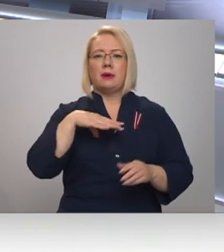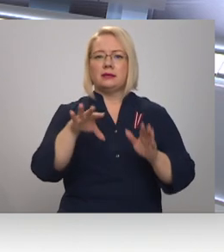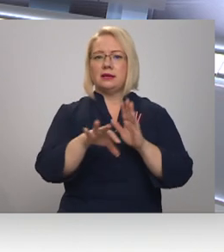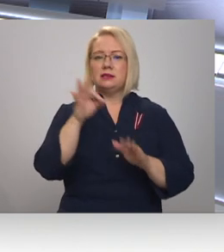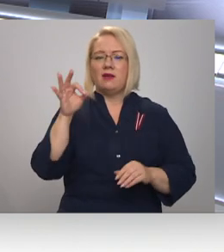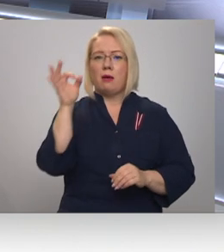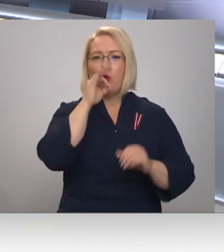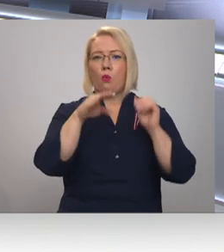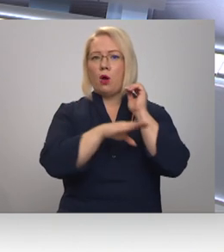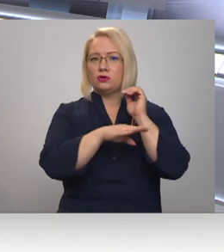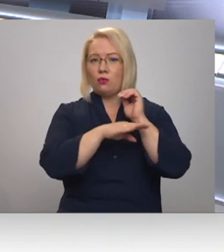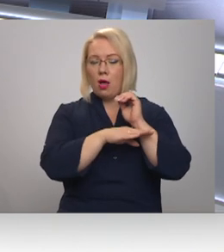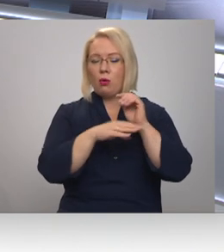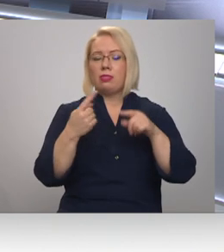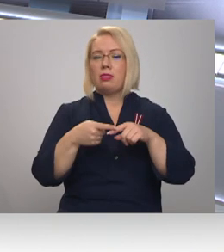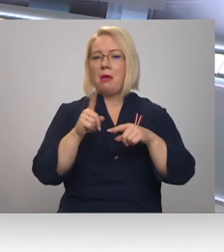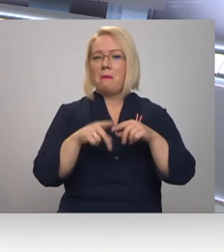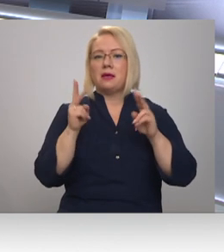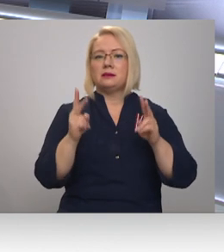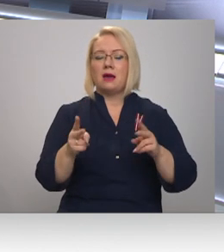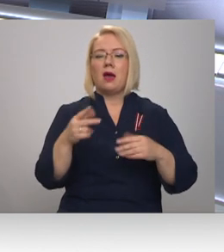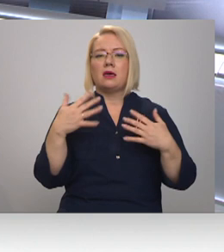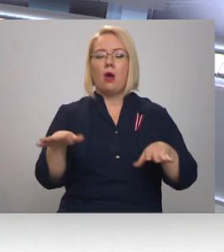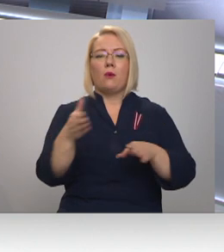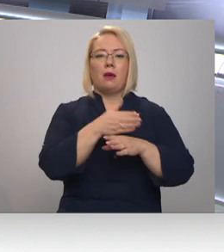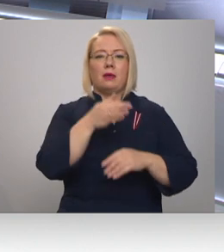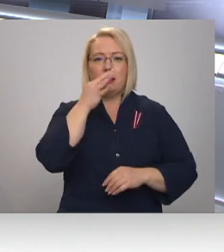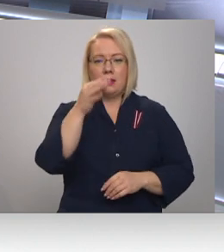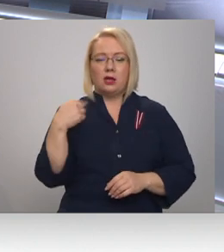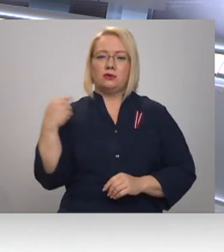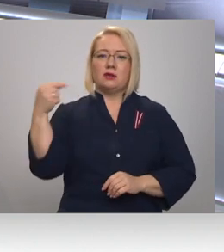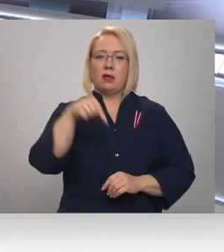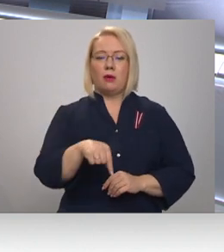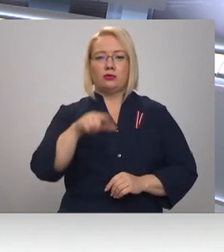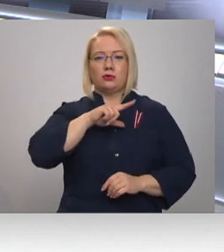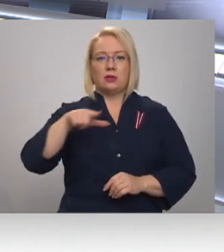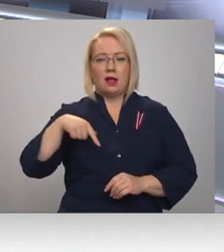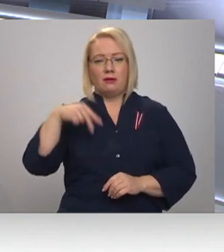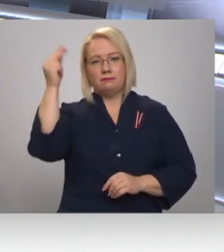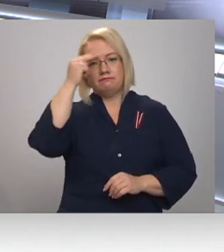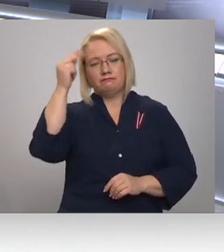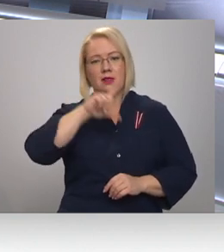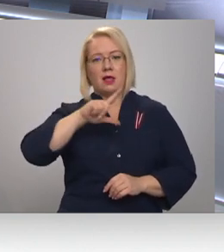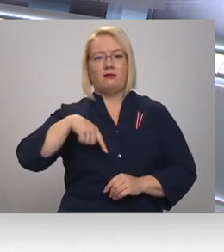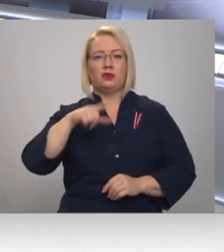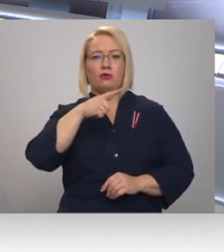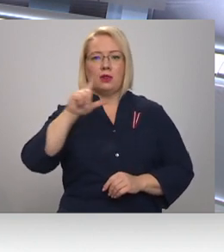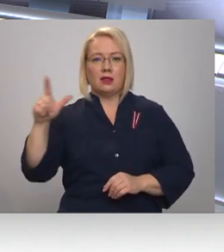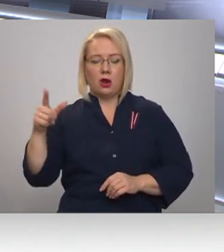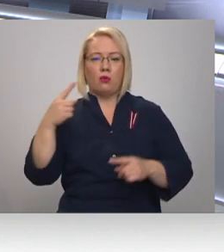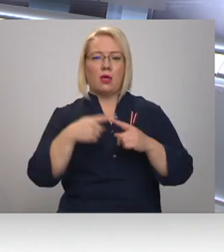ozolu? Tāpēc, ka tur, kā jau teicies, atbraucu uz Latviju, studēt Latvijas literatūru. Pie